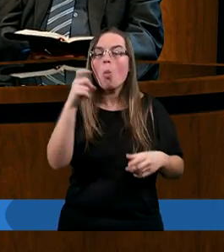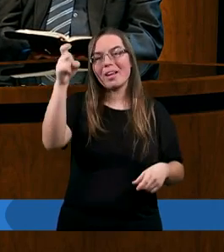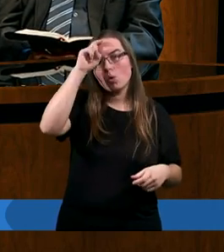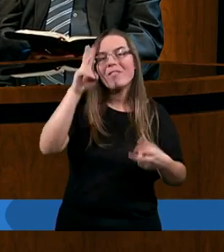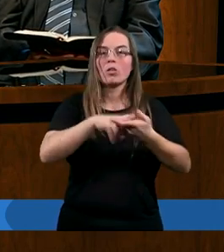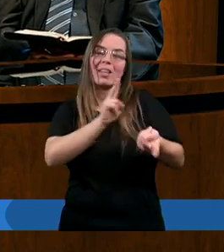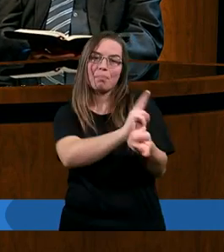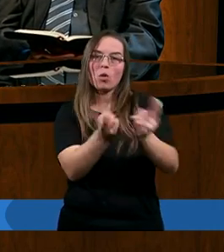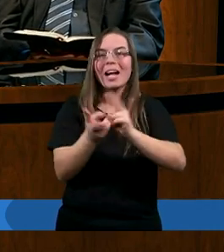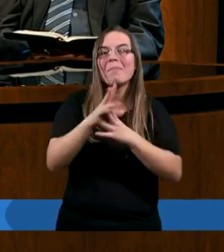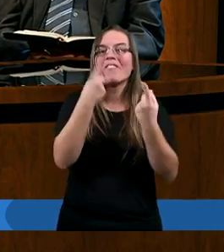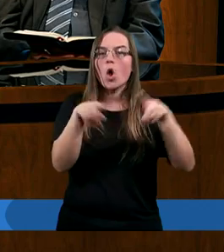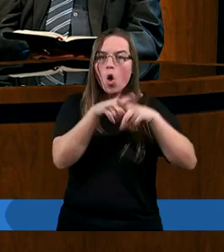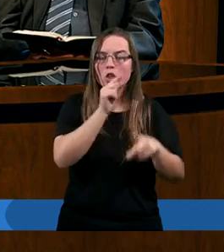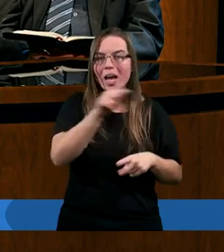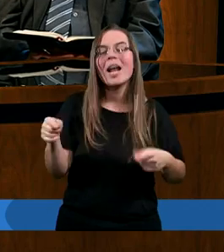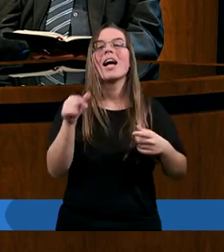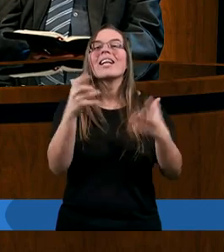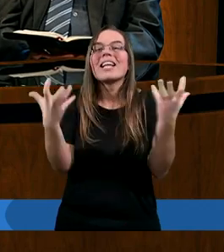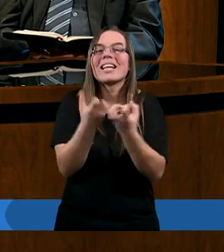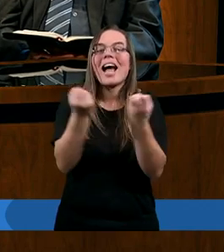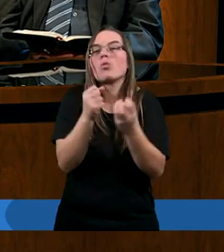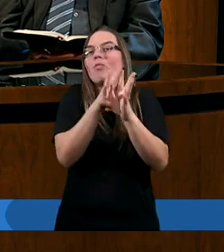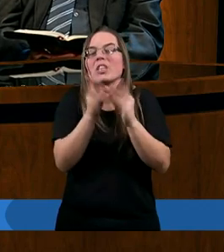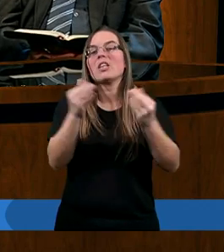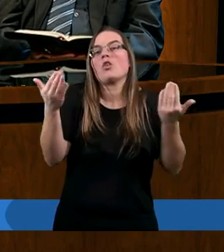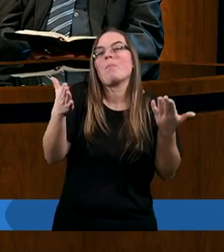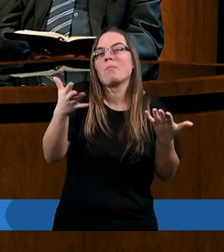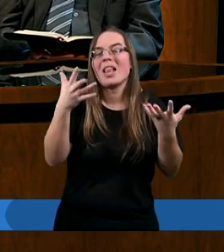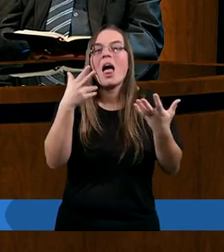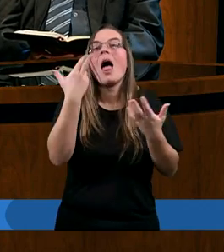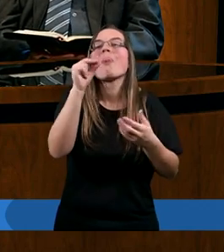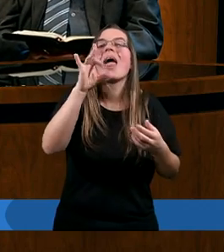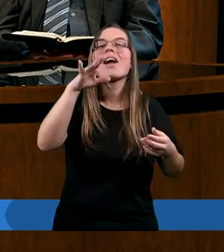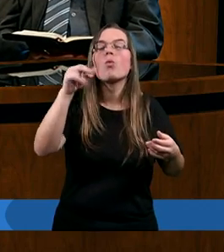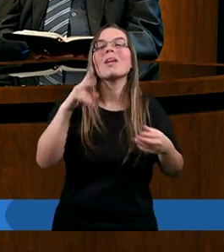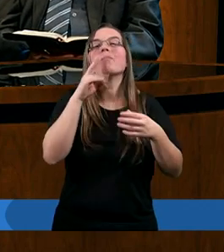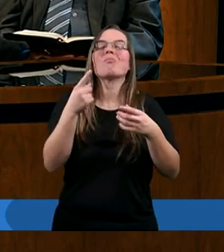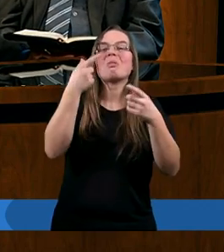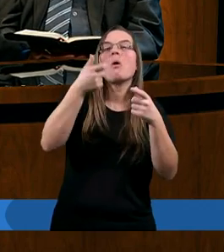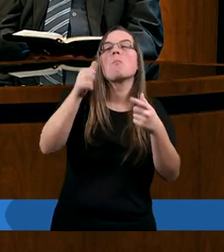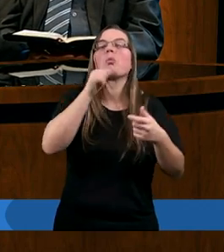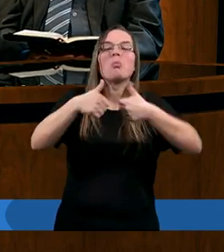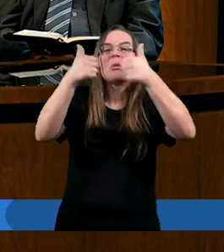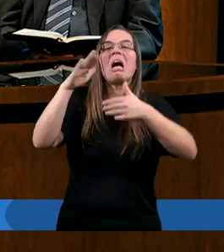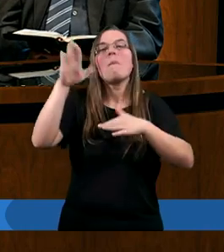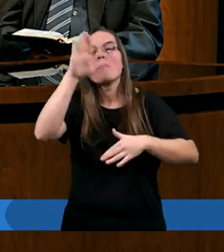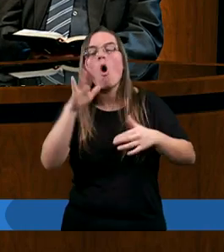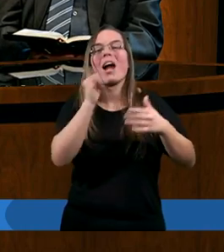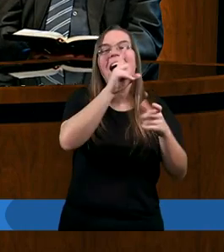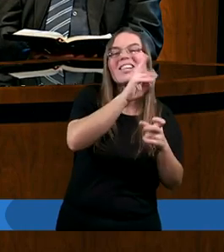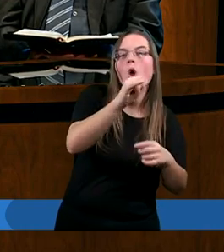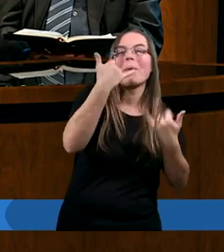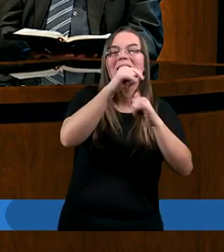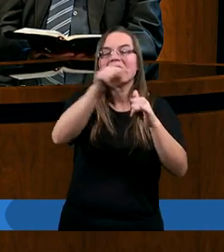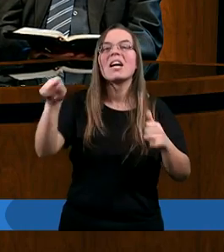spotykamy w kościele. Elichu neguje wszystko. Neguje Hioba, neguje przyjaciół Hioba. Na szczęście